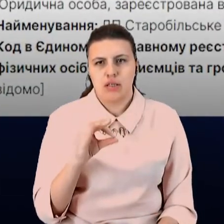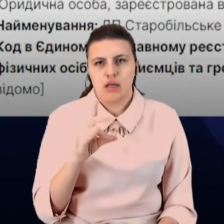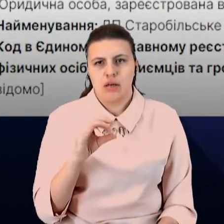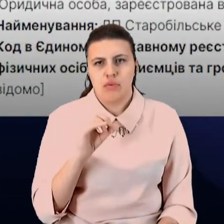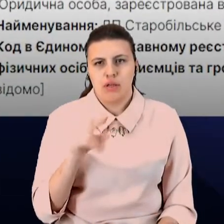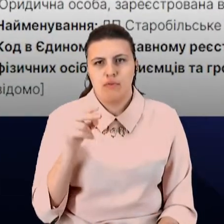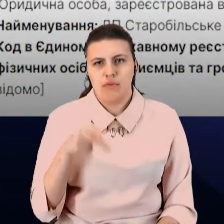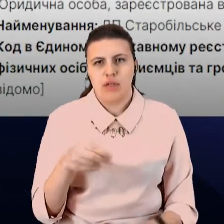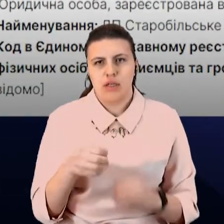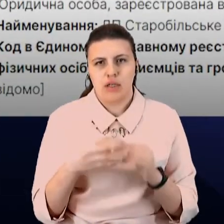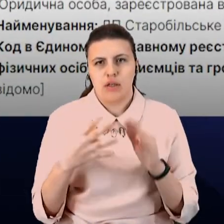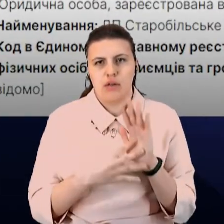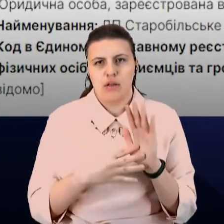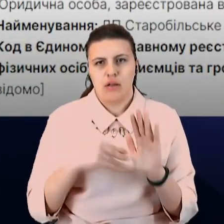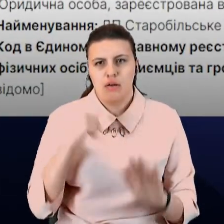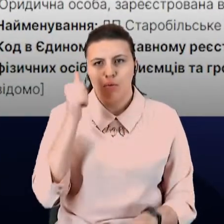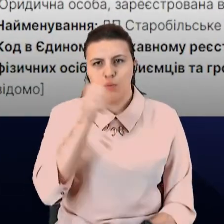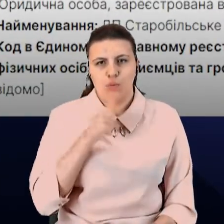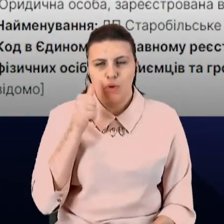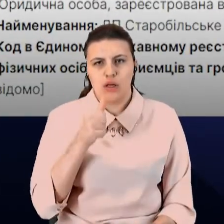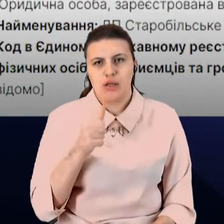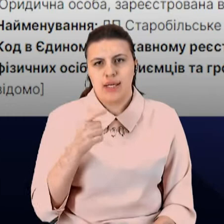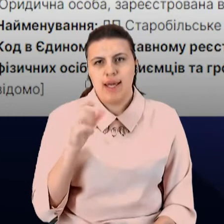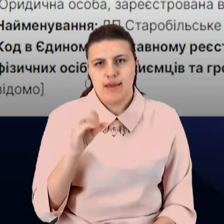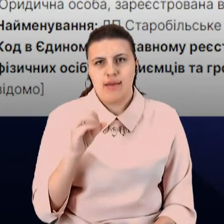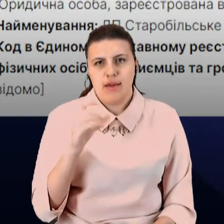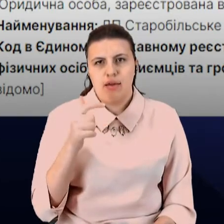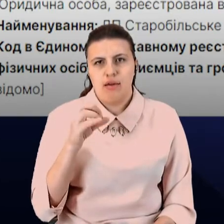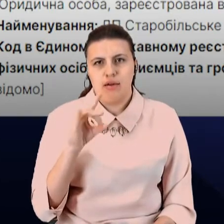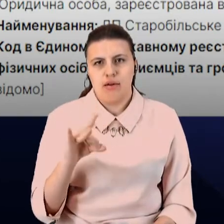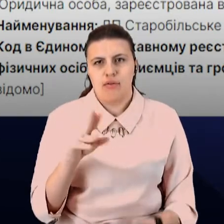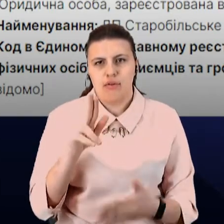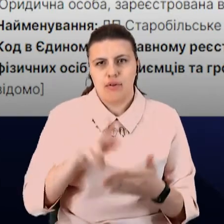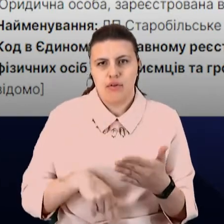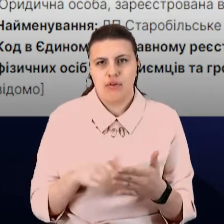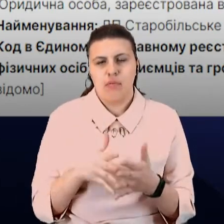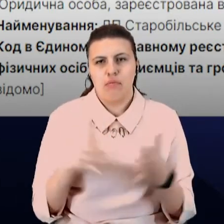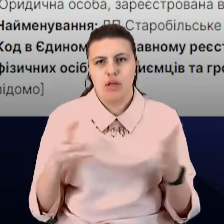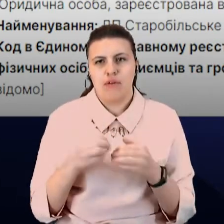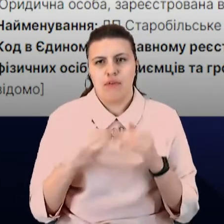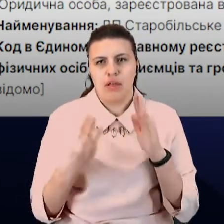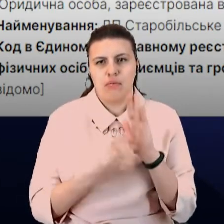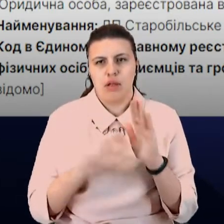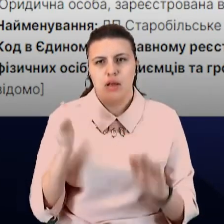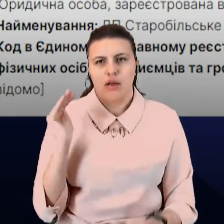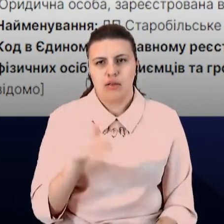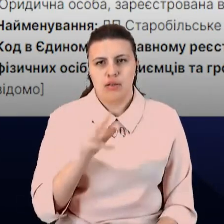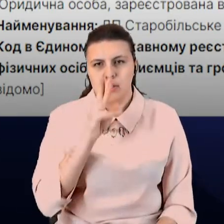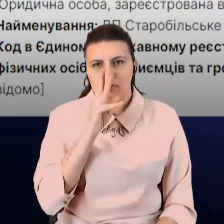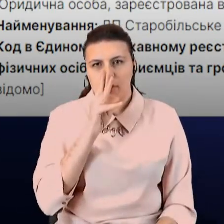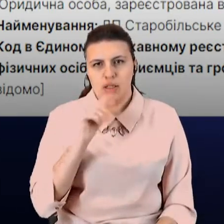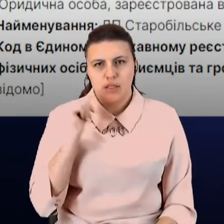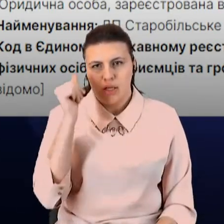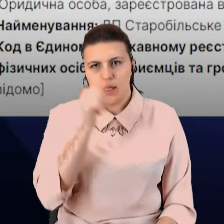– це єгер цього лісомисливського господарства, він задекларував трохи більше 18 тисяч зарплатні за рік. В свою чергу